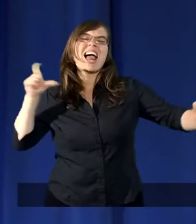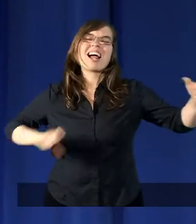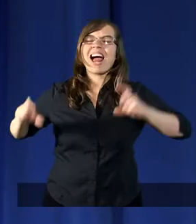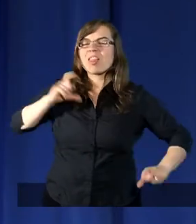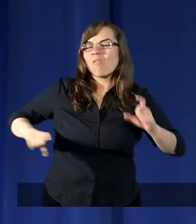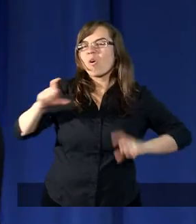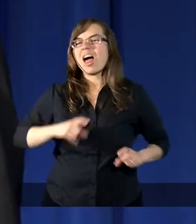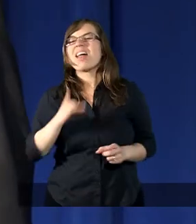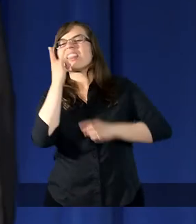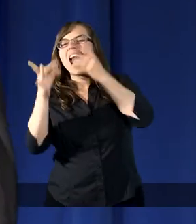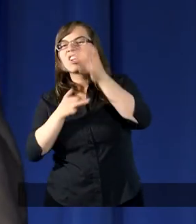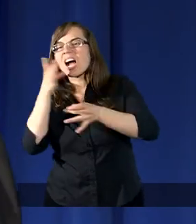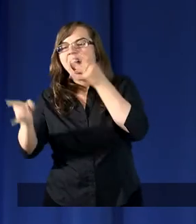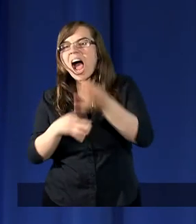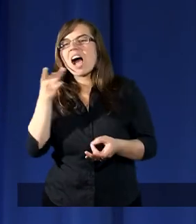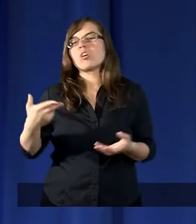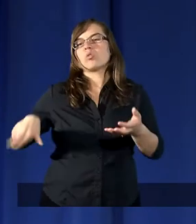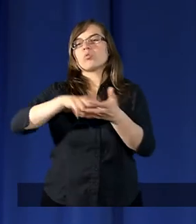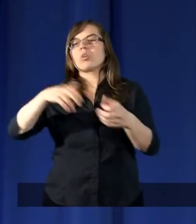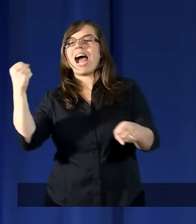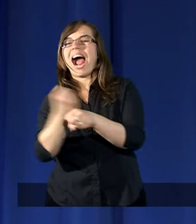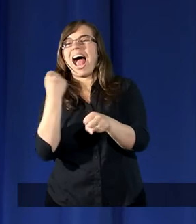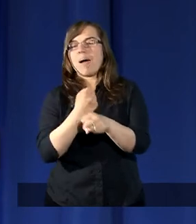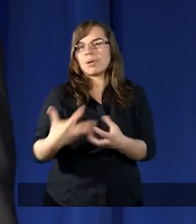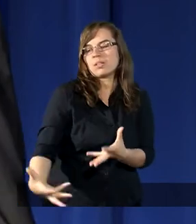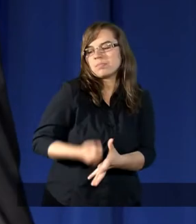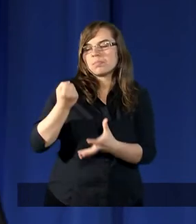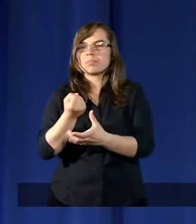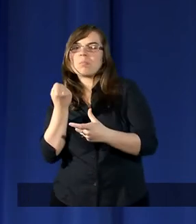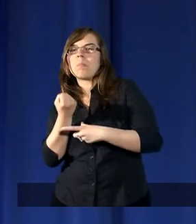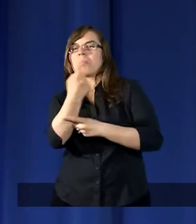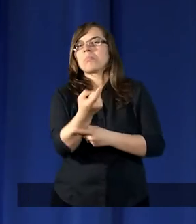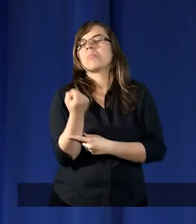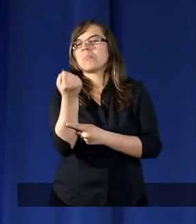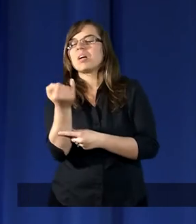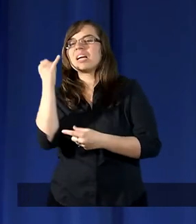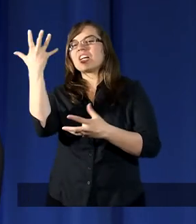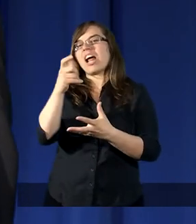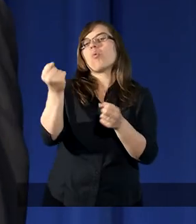niezadowoleni, którzy nieraz kamienie brali i chcieli go kamionować.